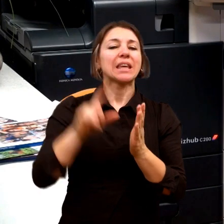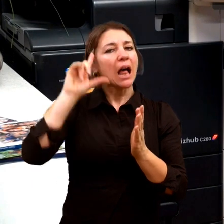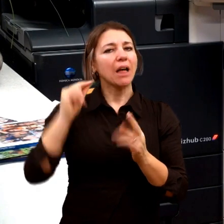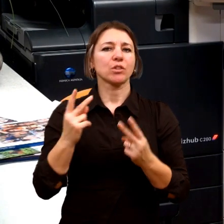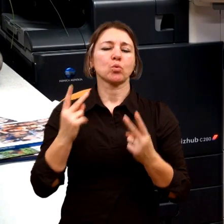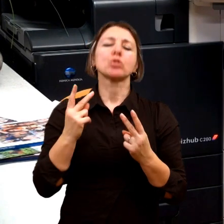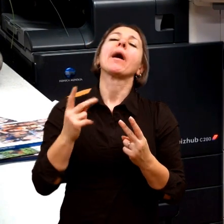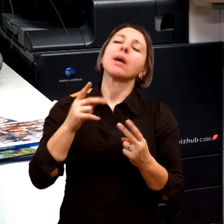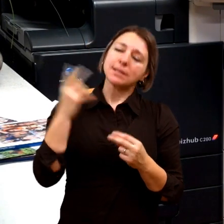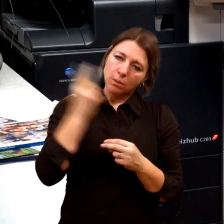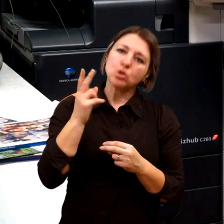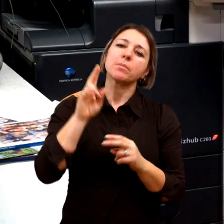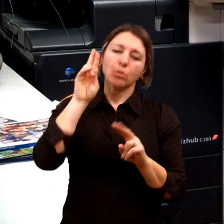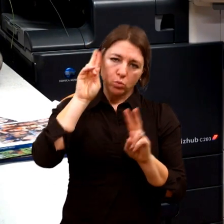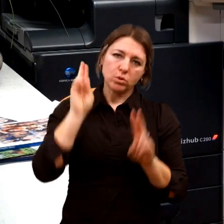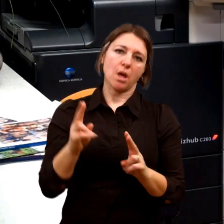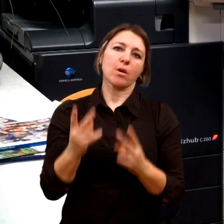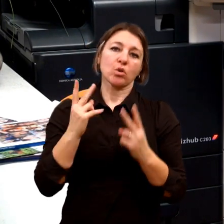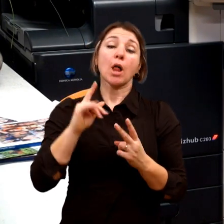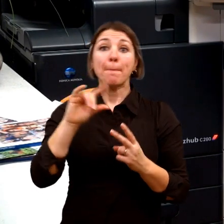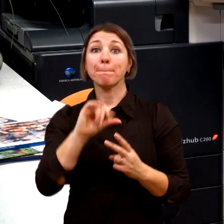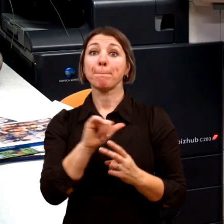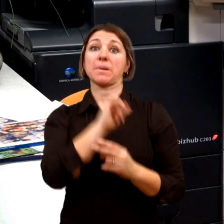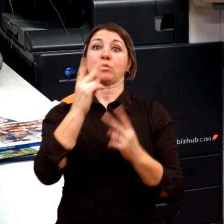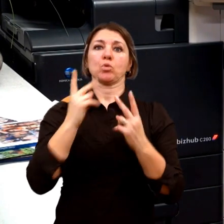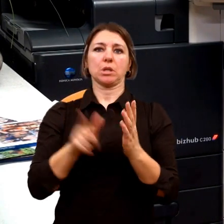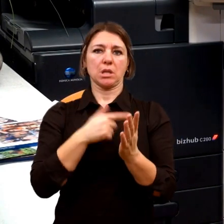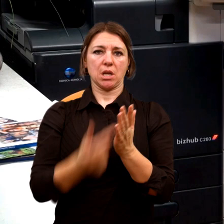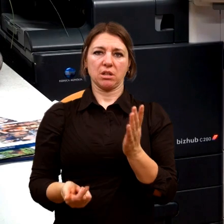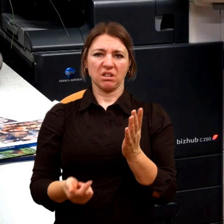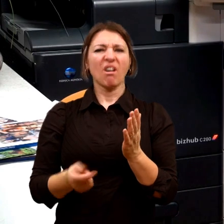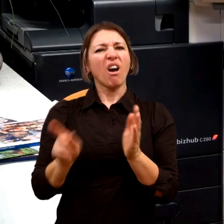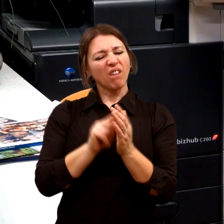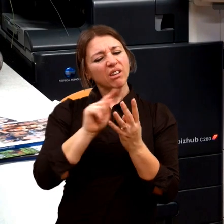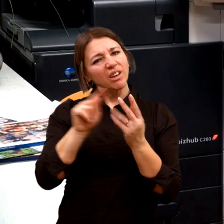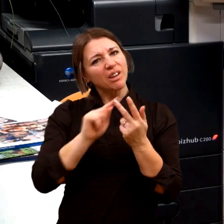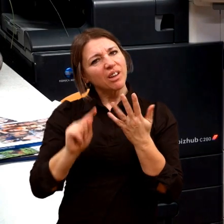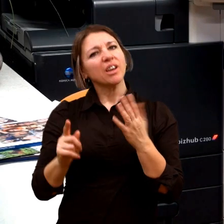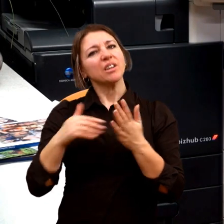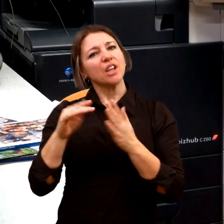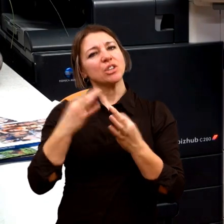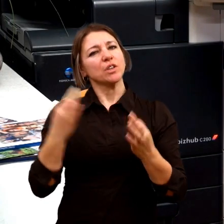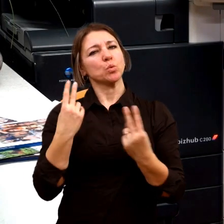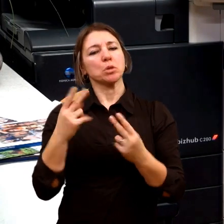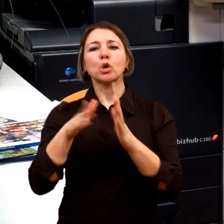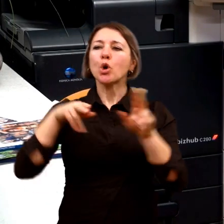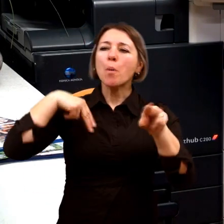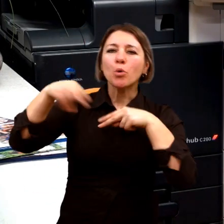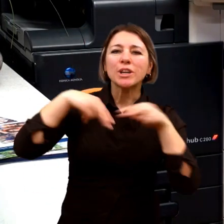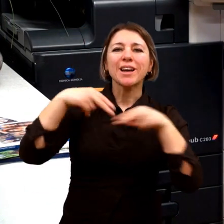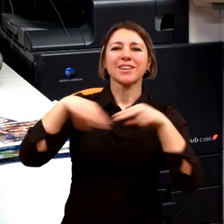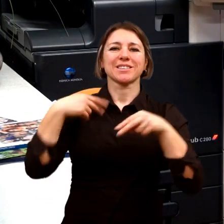ale jako pro řadu lidí, ale i pro mě jsou v životě důležité komunikační dovednosti,